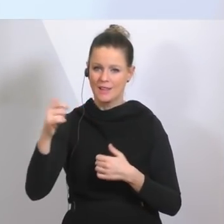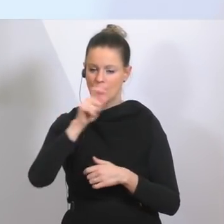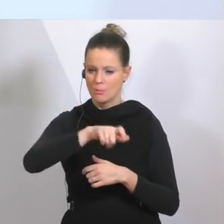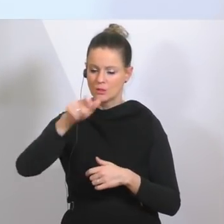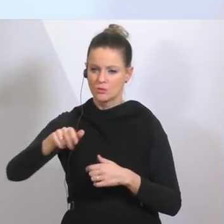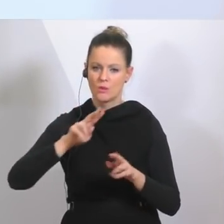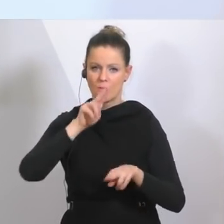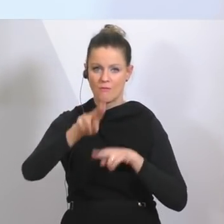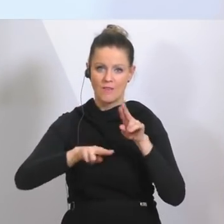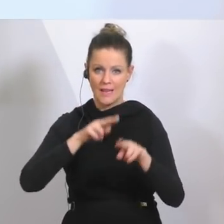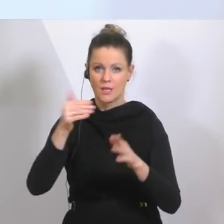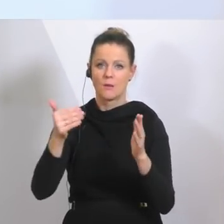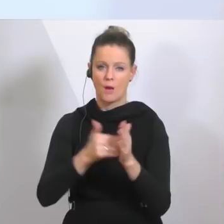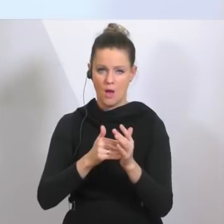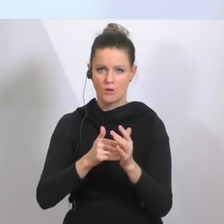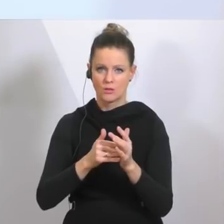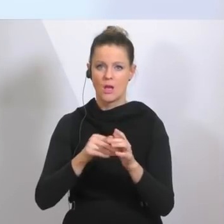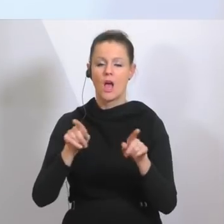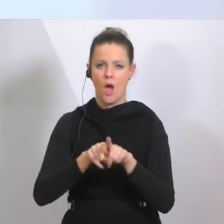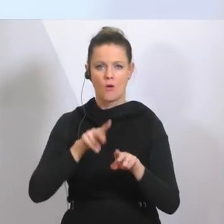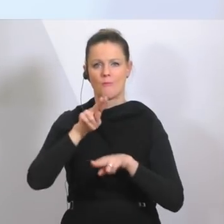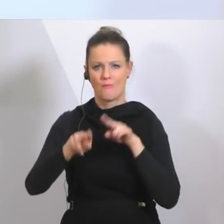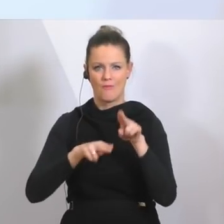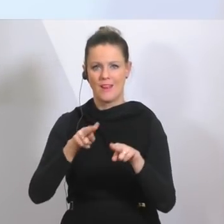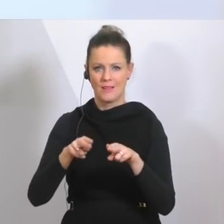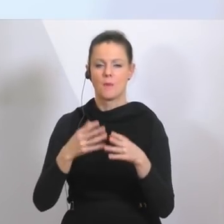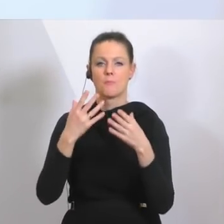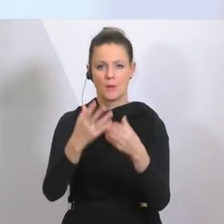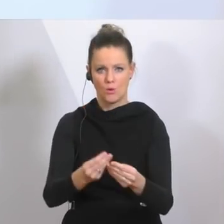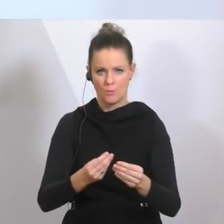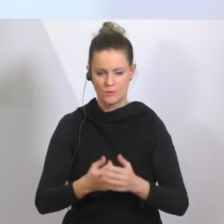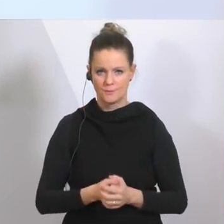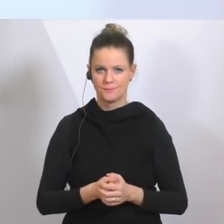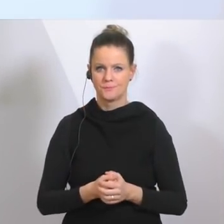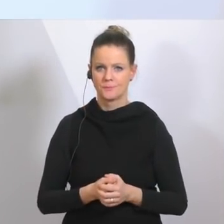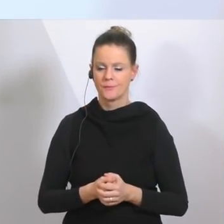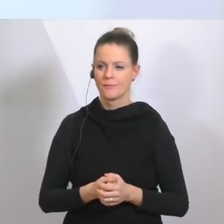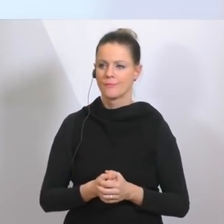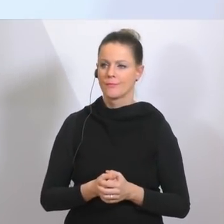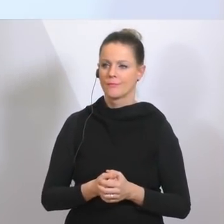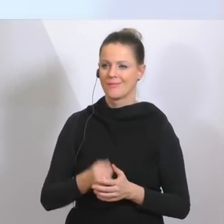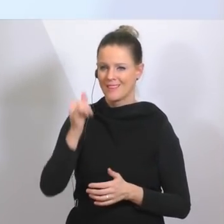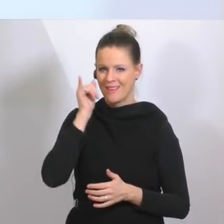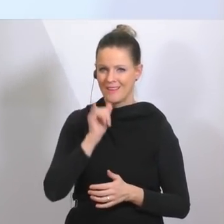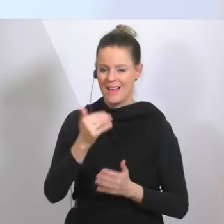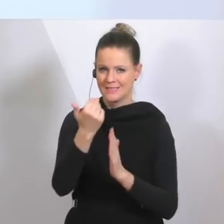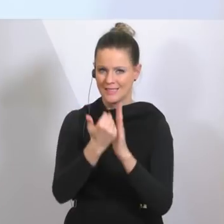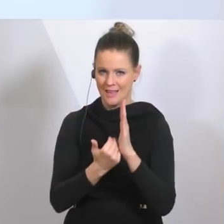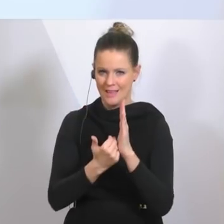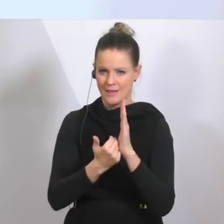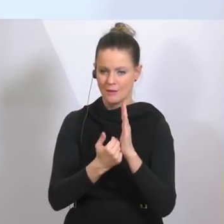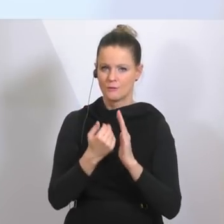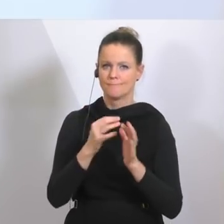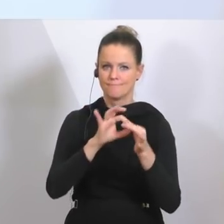auch die Betreuung bzw. die Pflege hat, die er oder sie braucht. Was die Einreiseregelungen betrifft, gilt für die 24